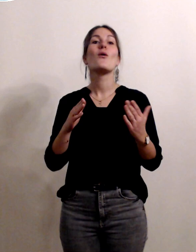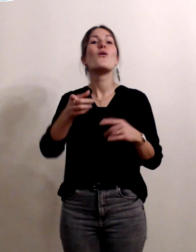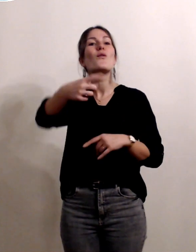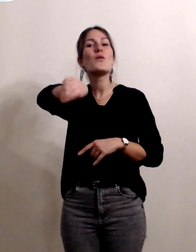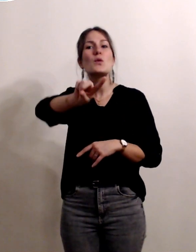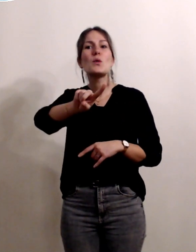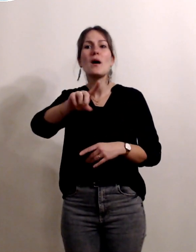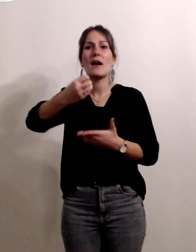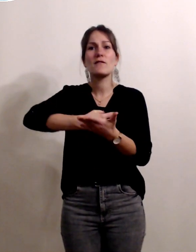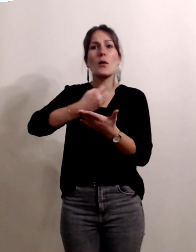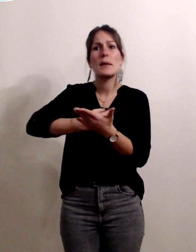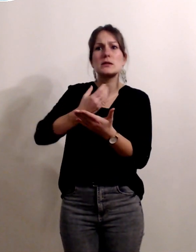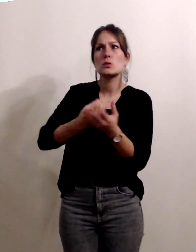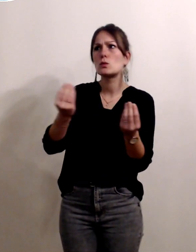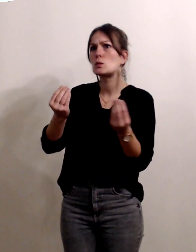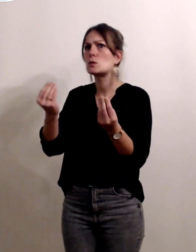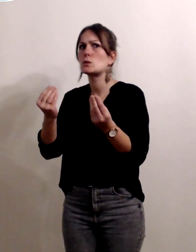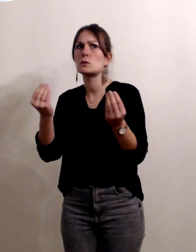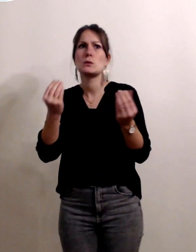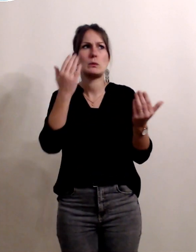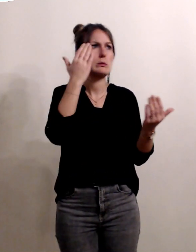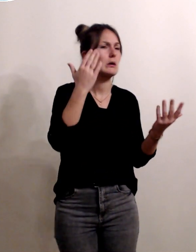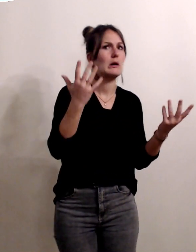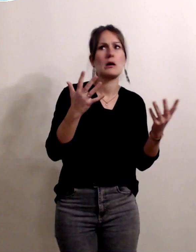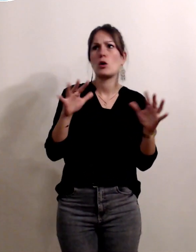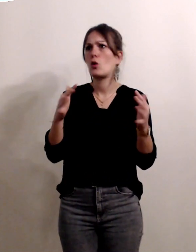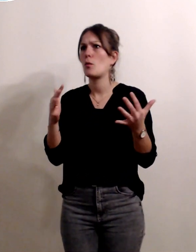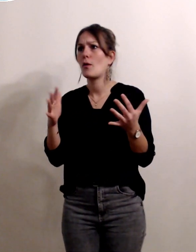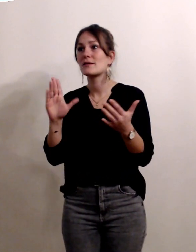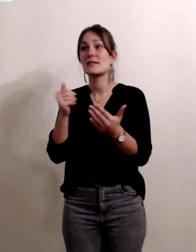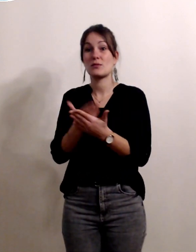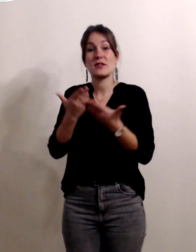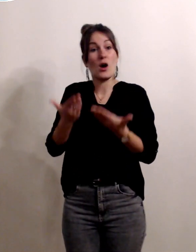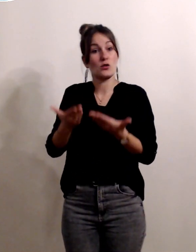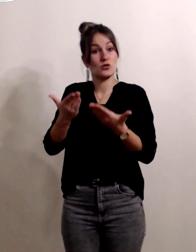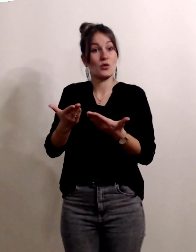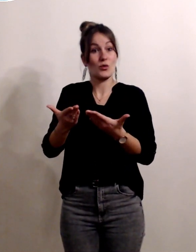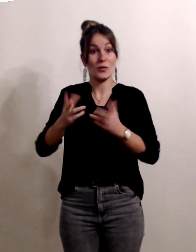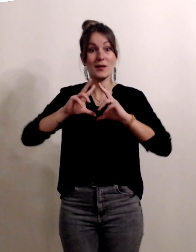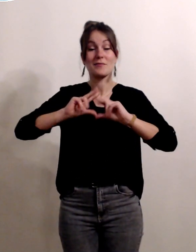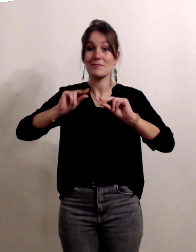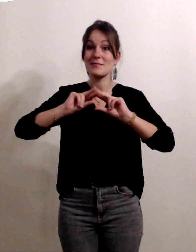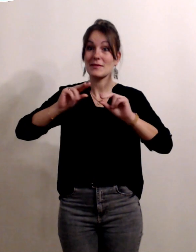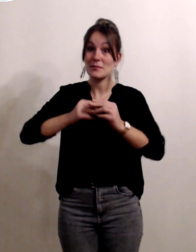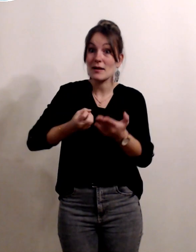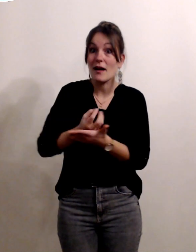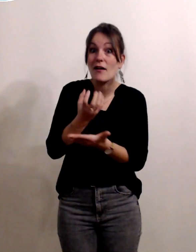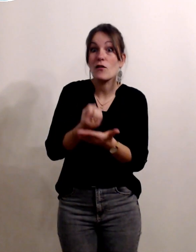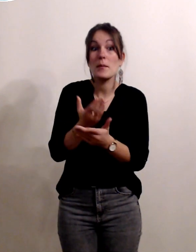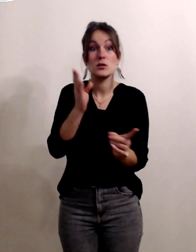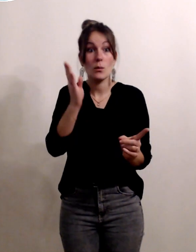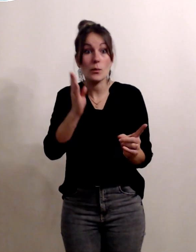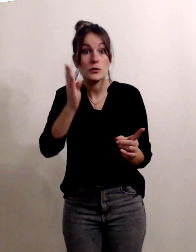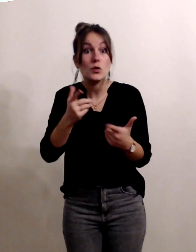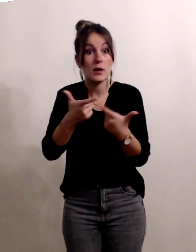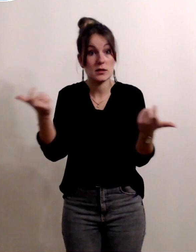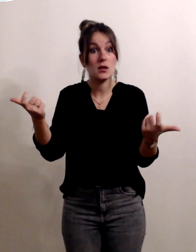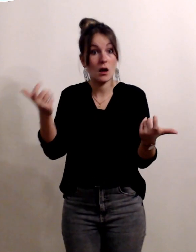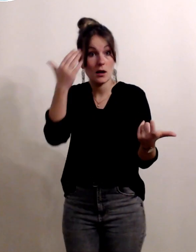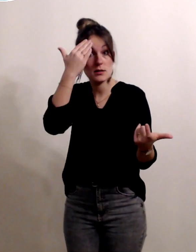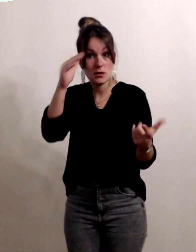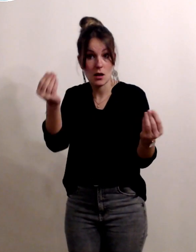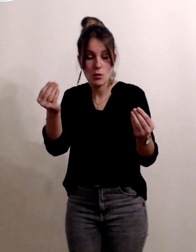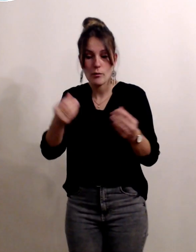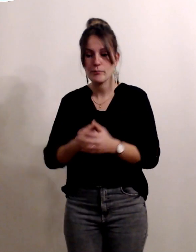où les trouver etc et c'était un peu pour ça qu'on a axé ce soir l'information sur ces sujets